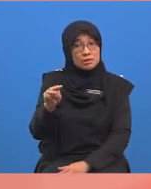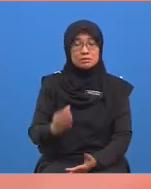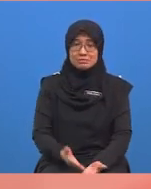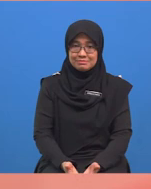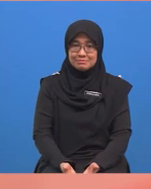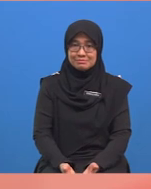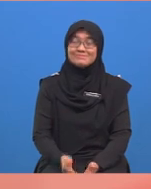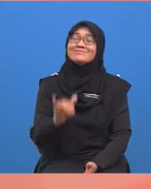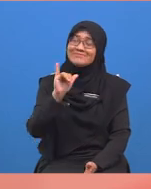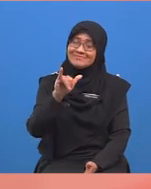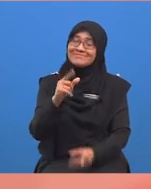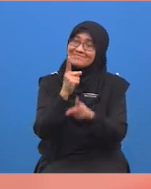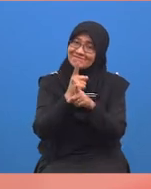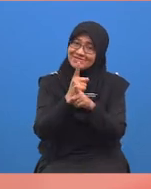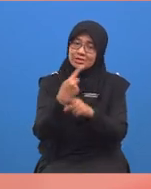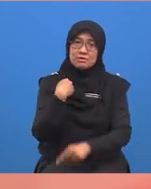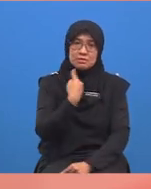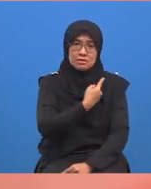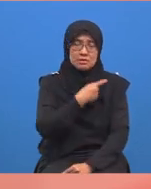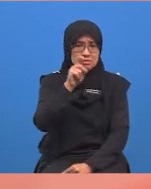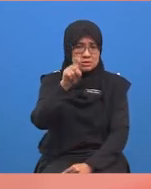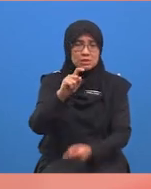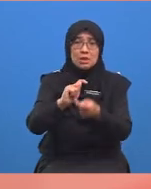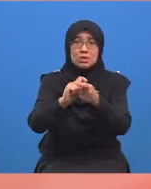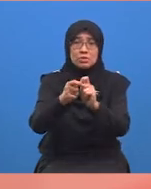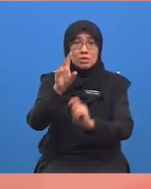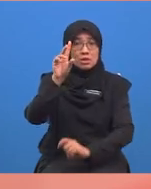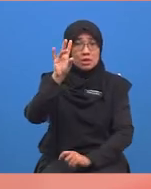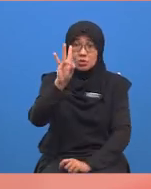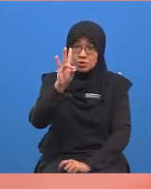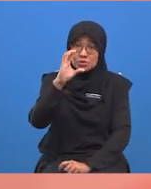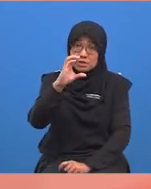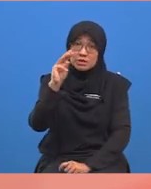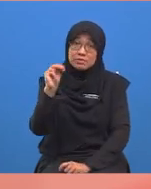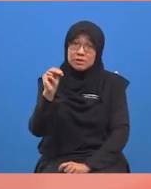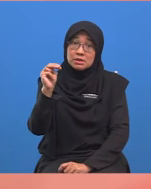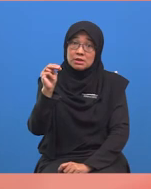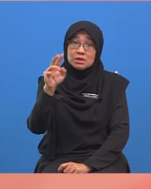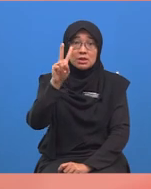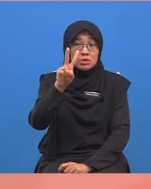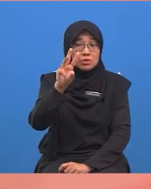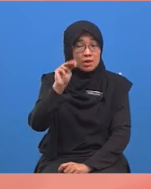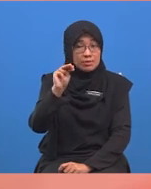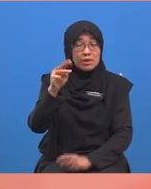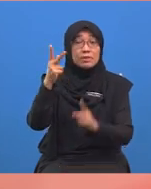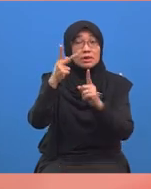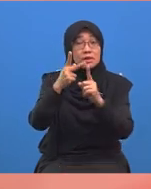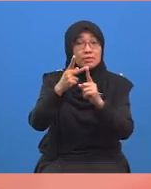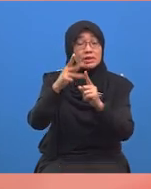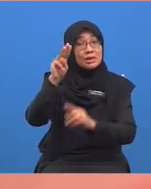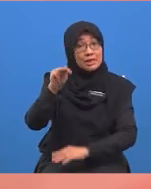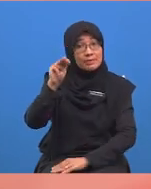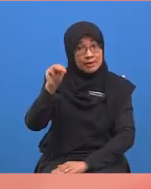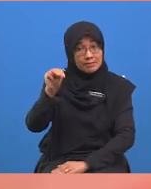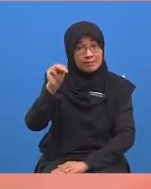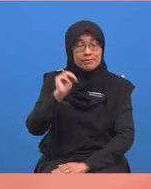Ya, betul. Kita perlu tukarkan tujuh sentimeter, dua milimeter kepada milimeter.